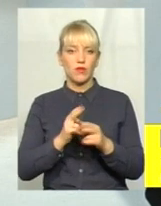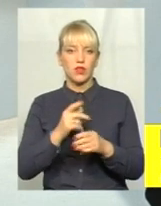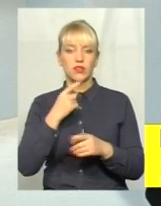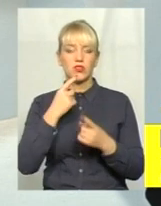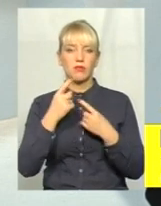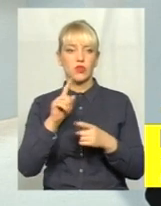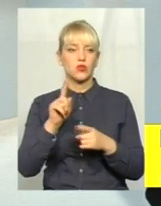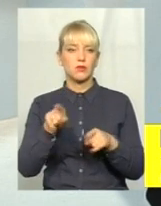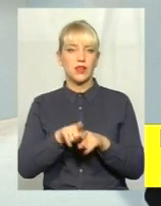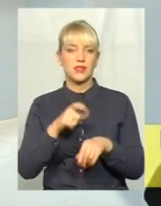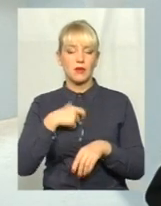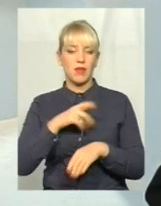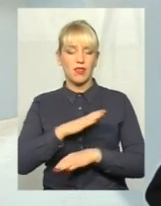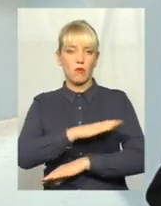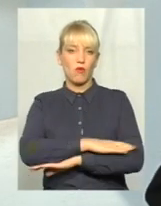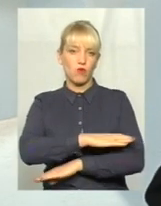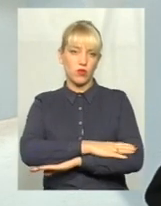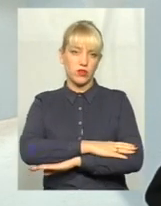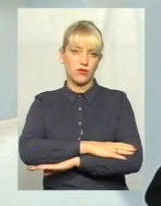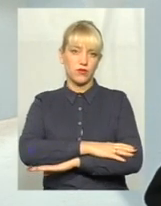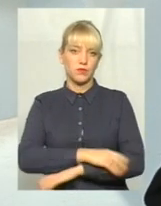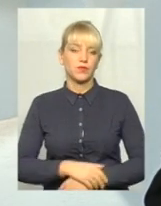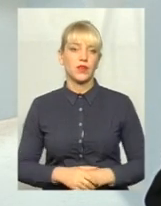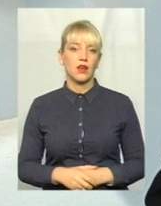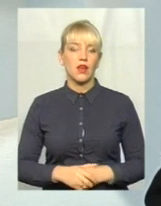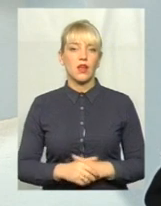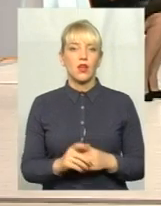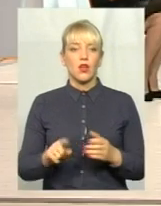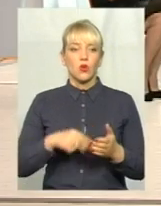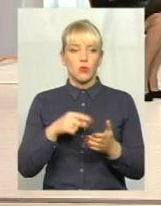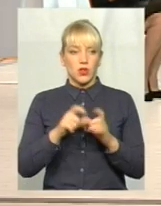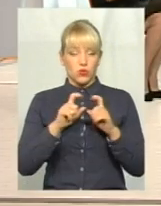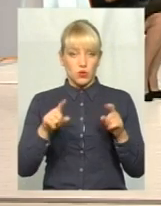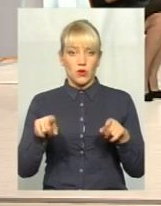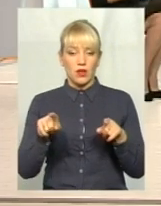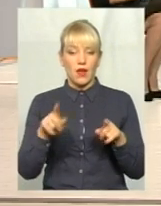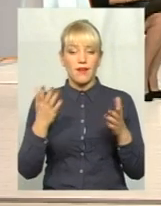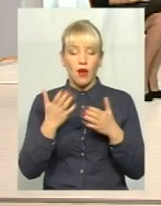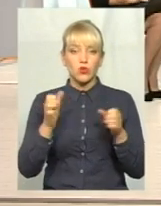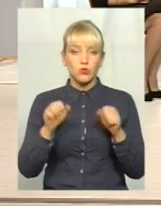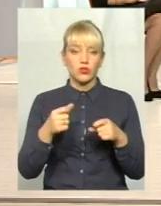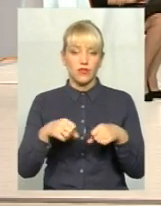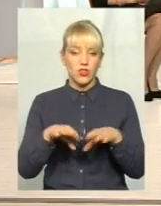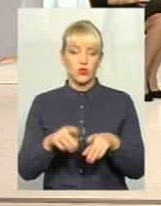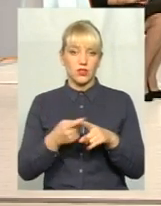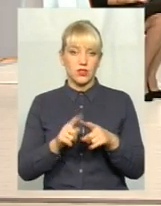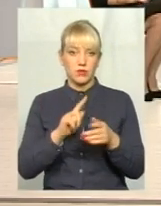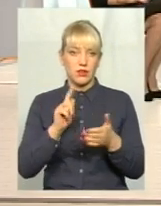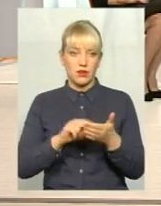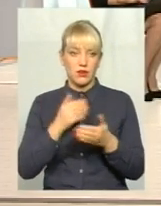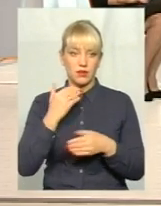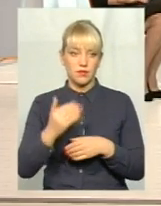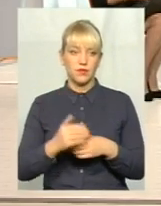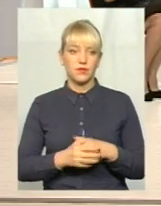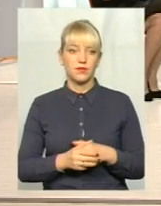він більше так себе не поводив. А це вже все… Комунальні установи якісь можуть вирішувати це питання? Тобто треба їх залучати? Цього приводу, мабуть,